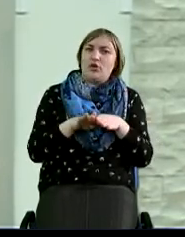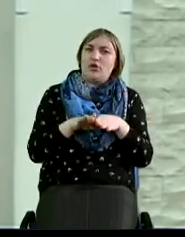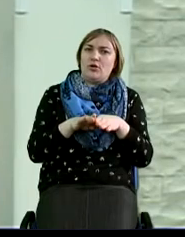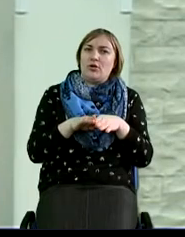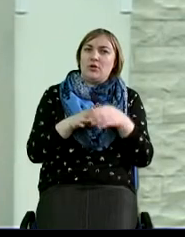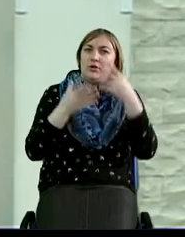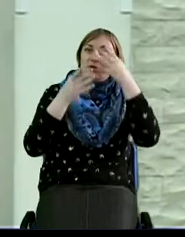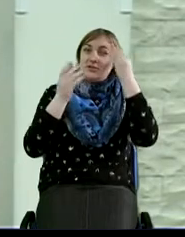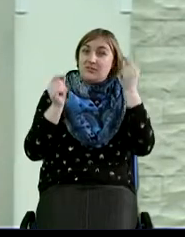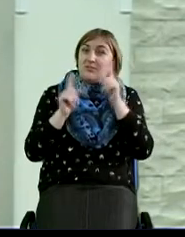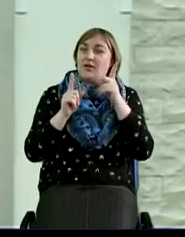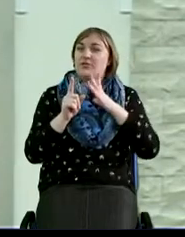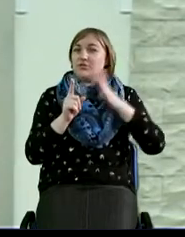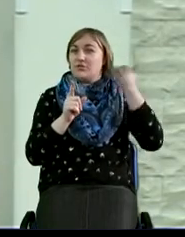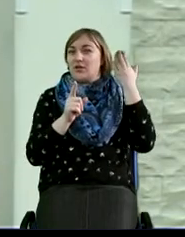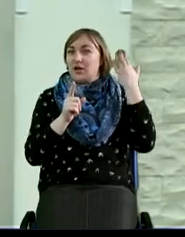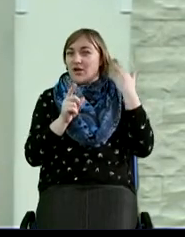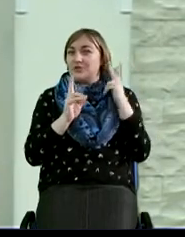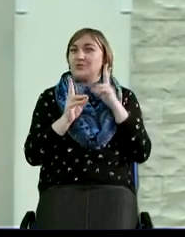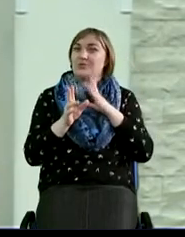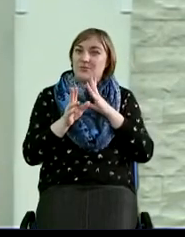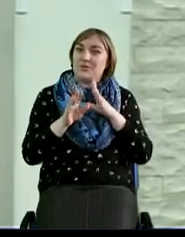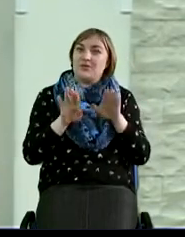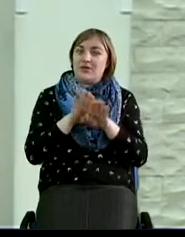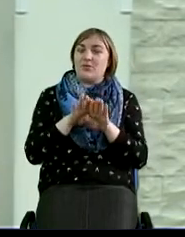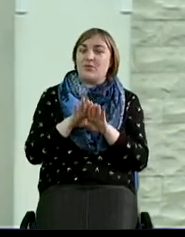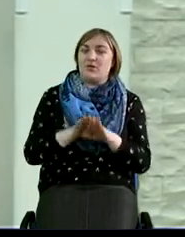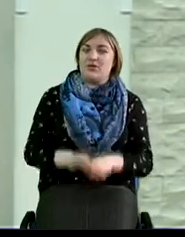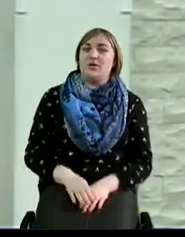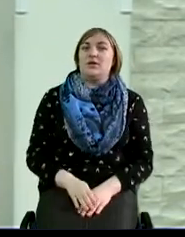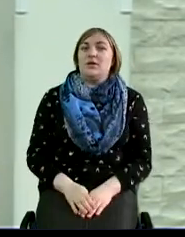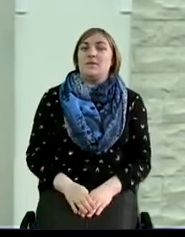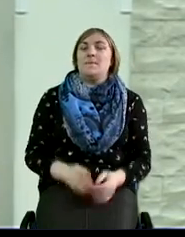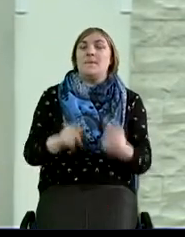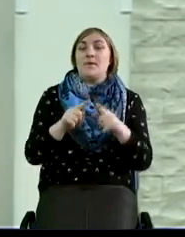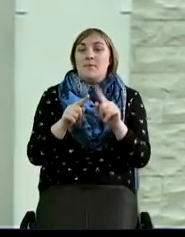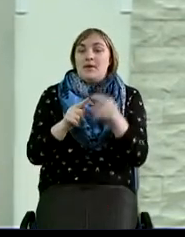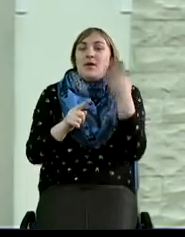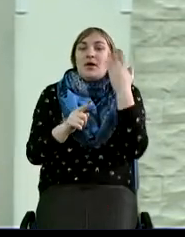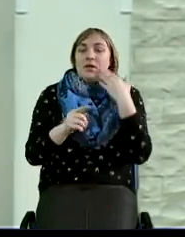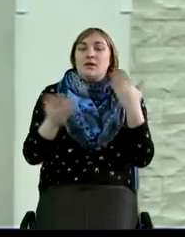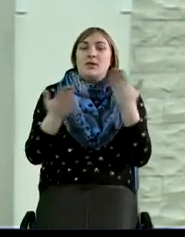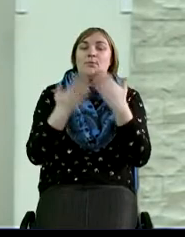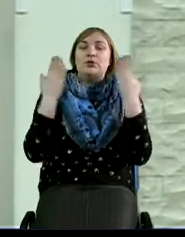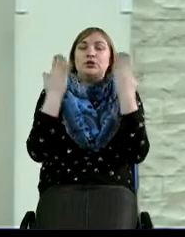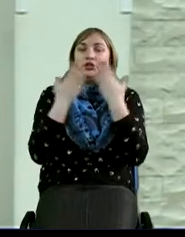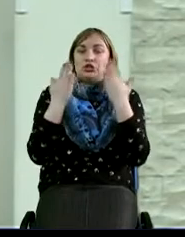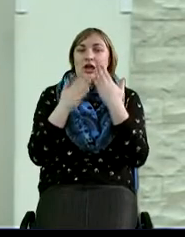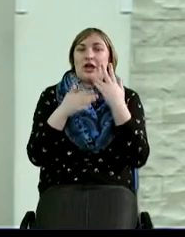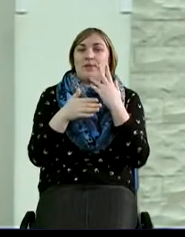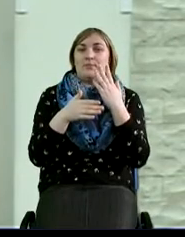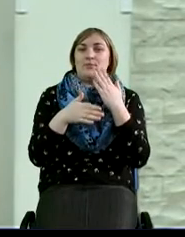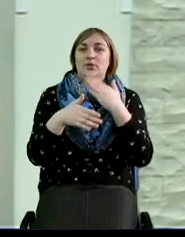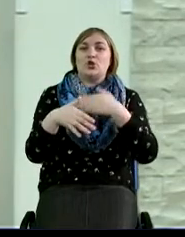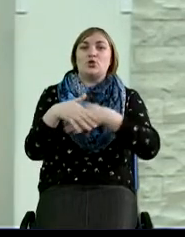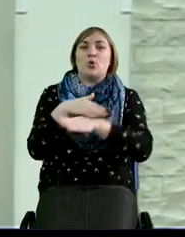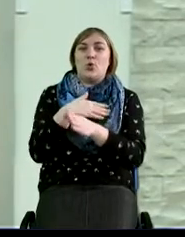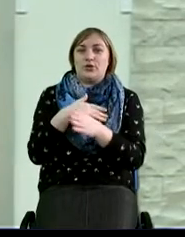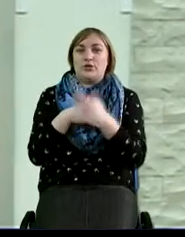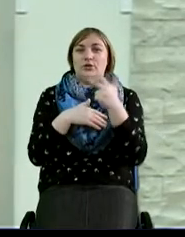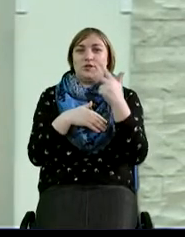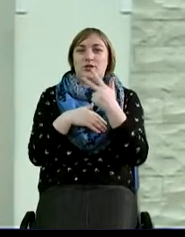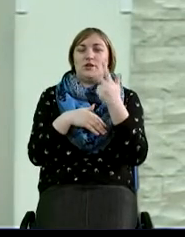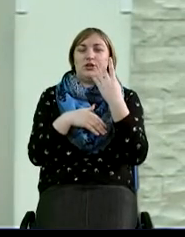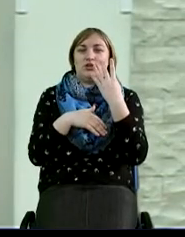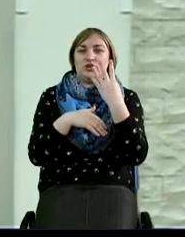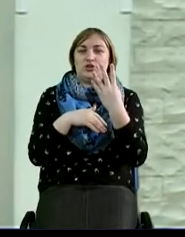забывая, что все-таки где-то кто-то когда-то был. И поэтому, когда мы читаем исход с вами, 34 главу, 7 стих,